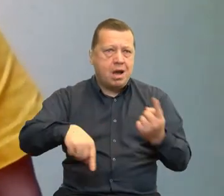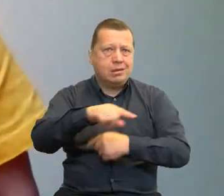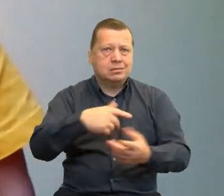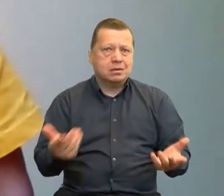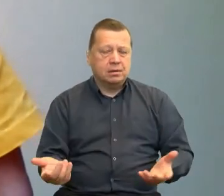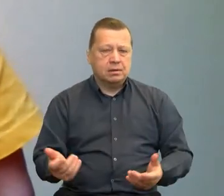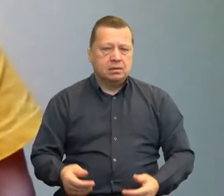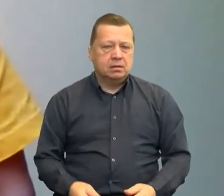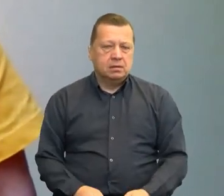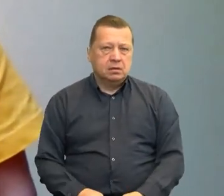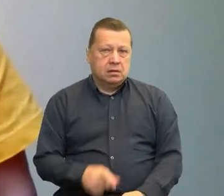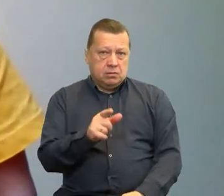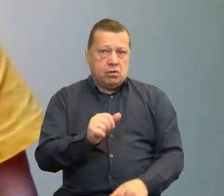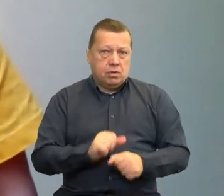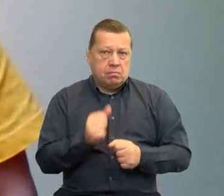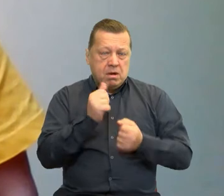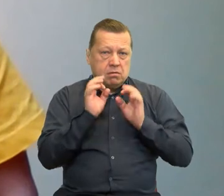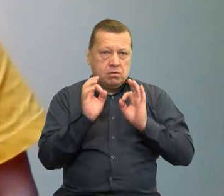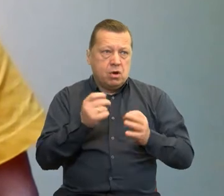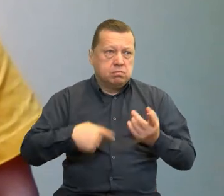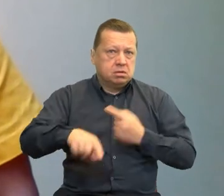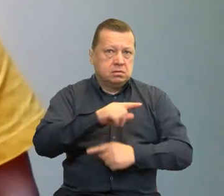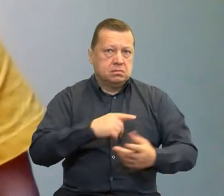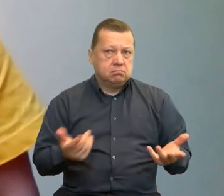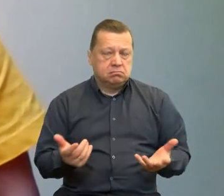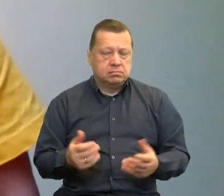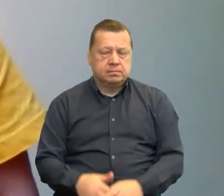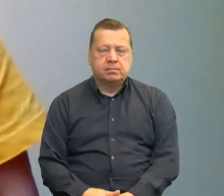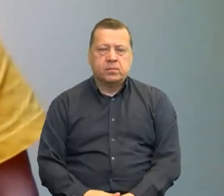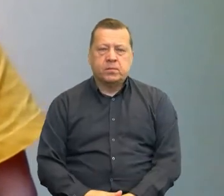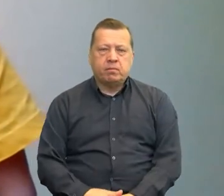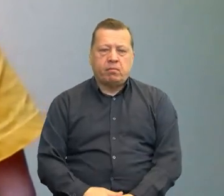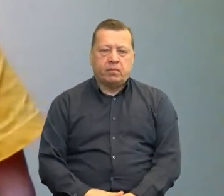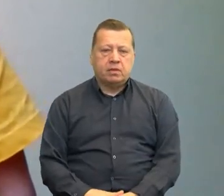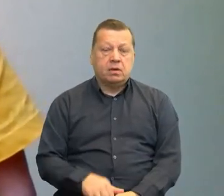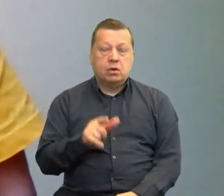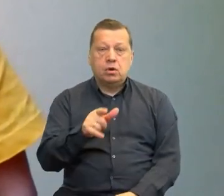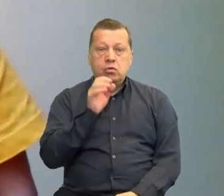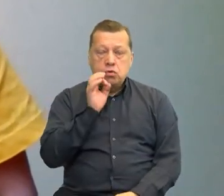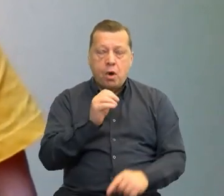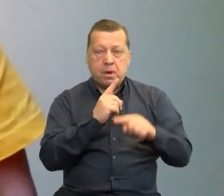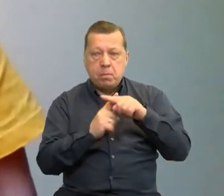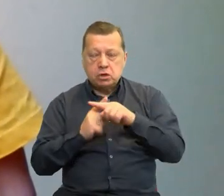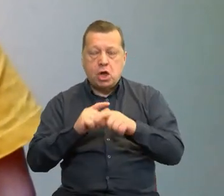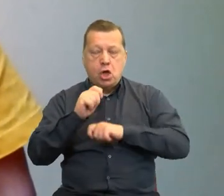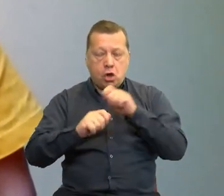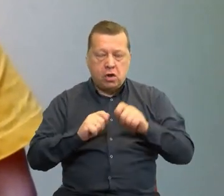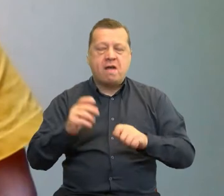Pan powiedział, miód na serce, to jest dobre. To jest też dobre sformułowanie. Tutaj szukajmy dobrych, pozytywnych rozwiązań.